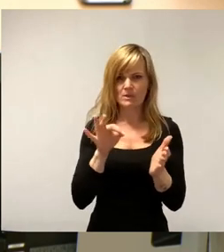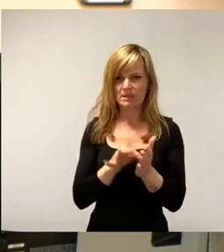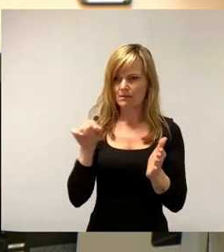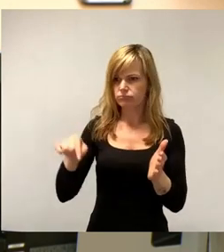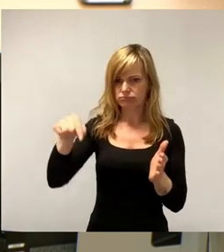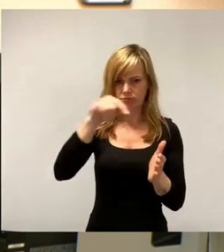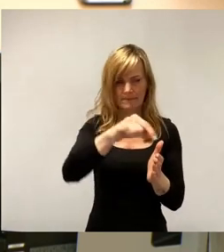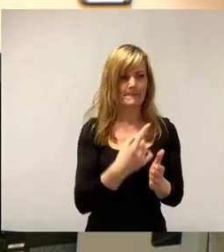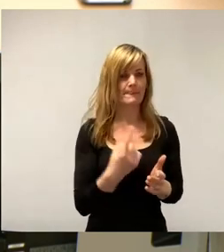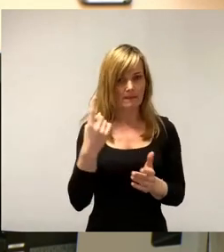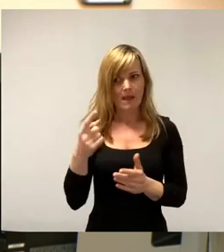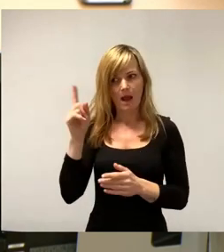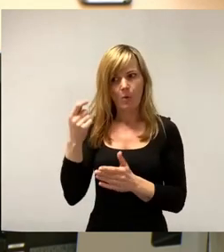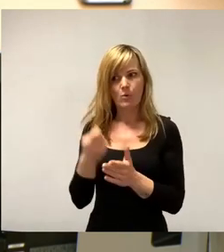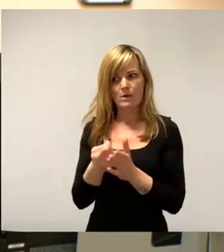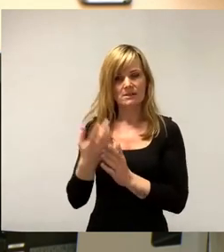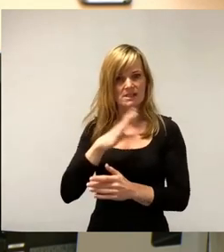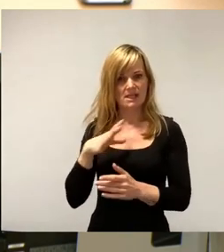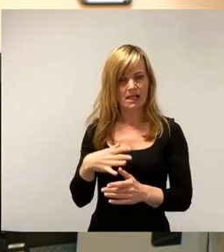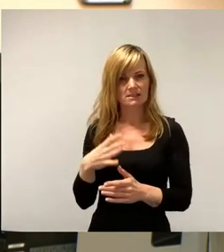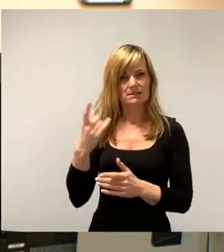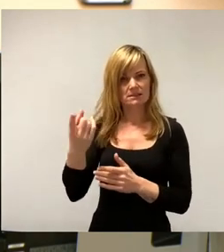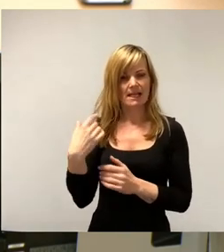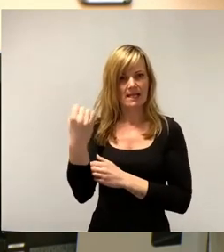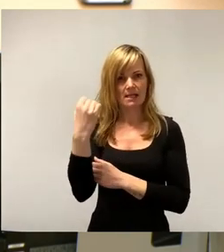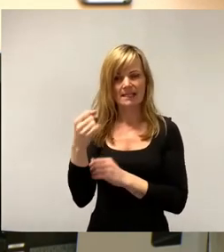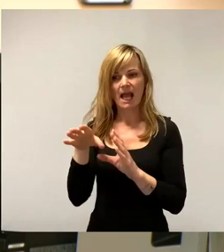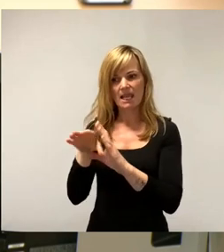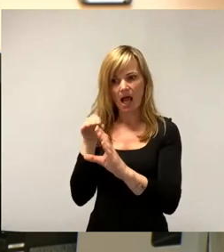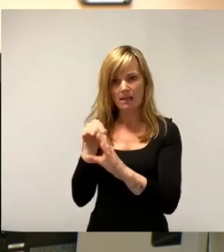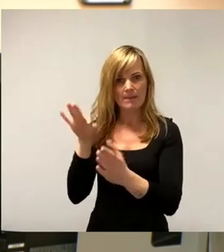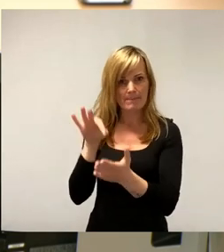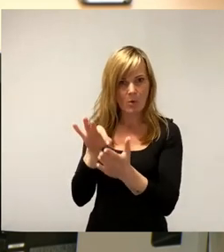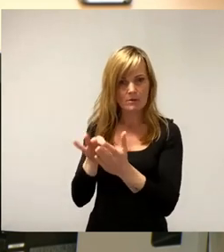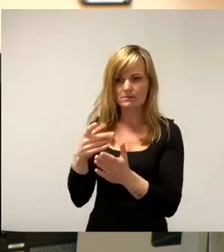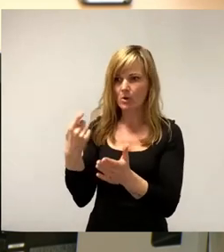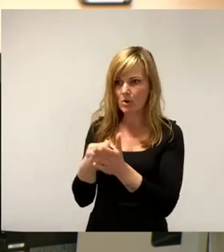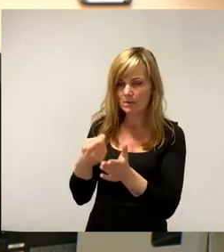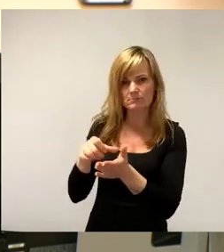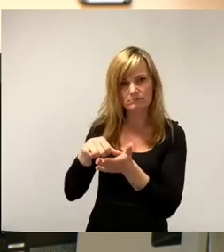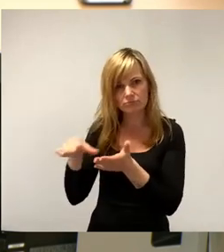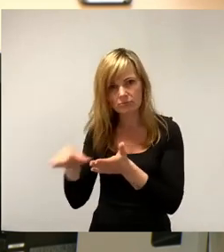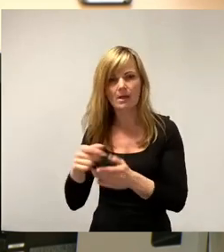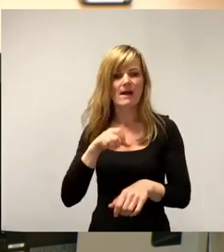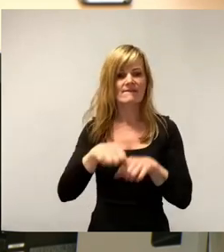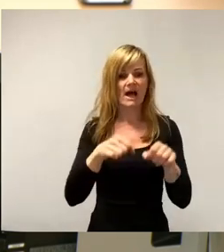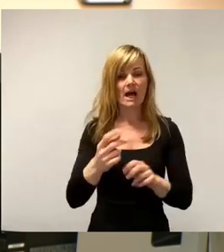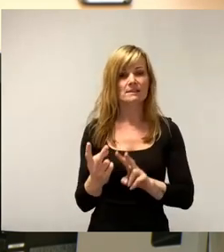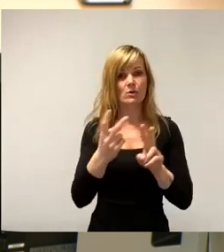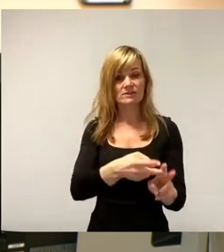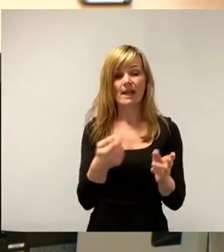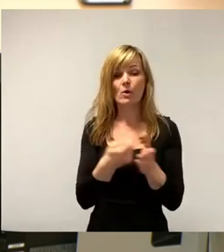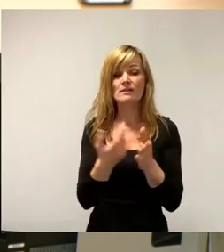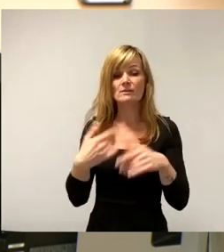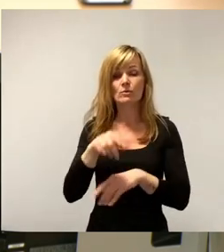der Sachsenenergie in Form von Ladepunkten etc. verursacht. Kostenlose Fahrradausleihe. Derzeit nur kurzzeitig